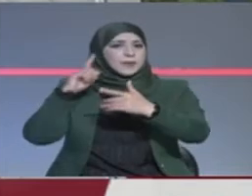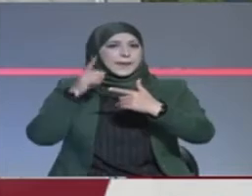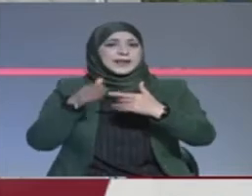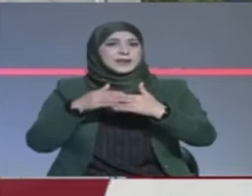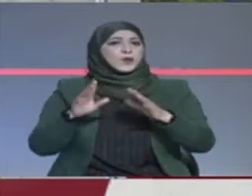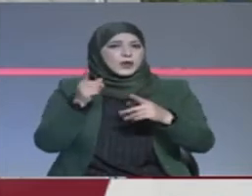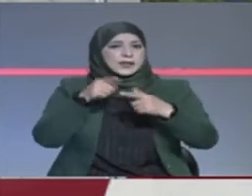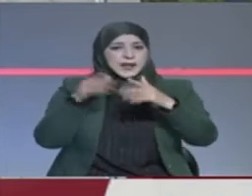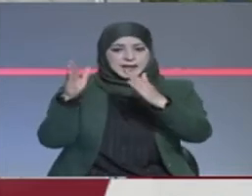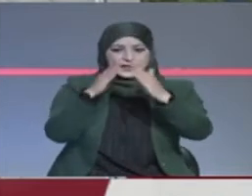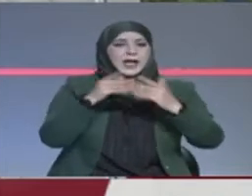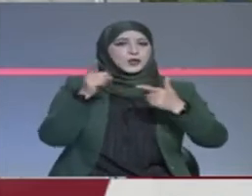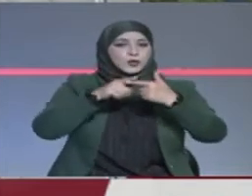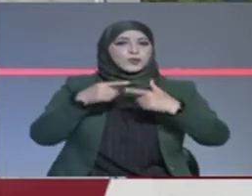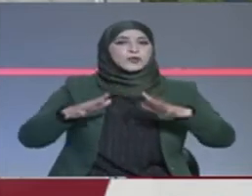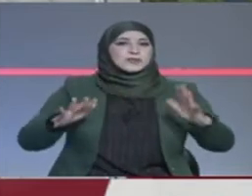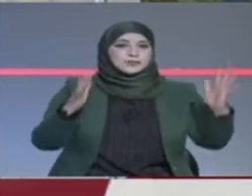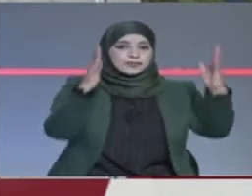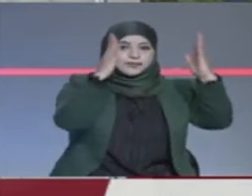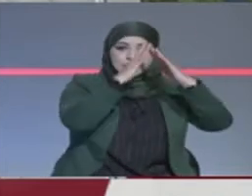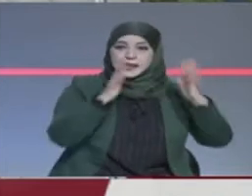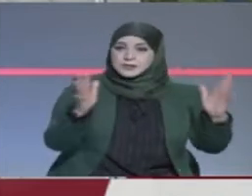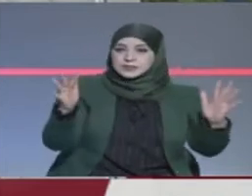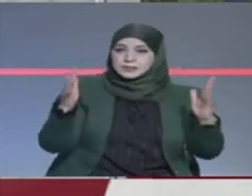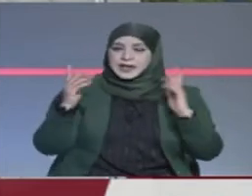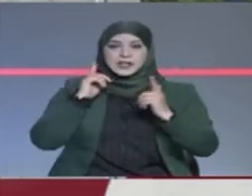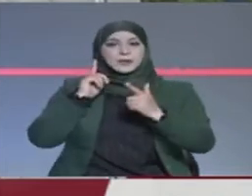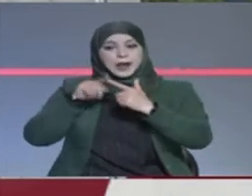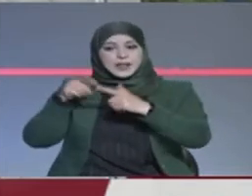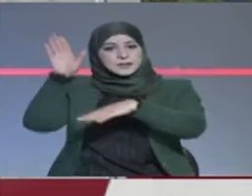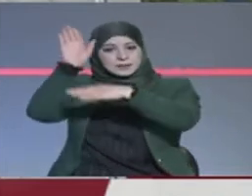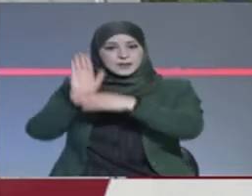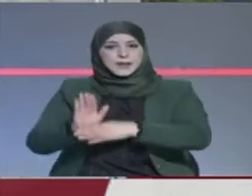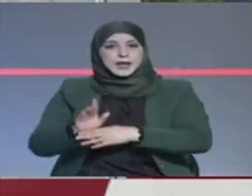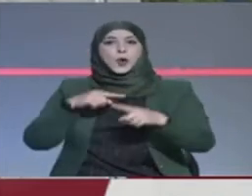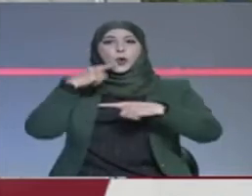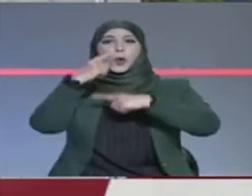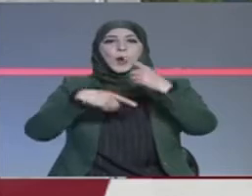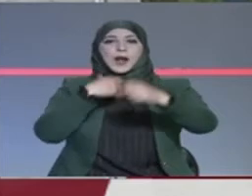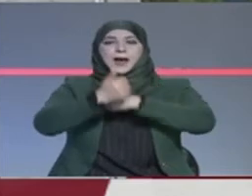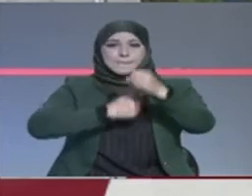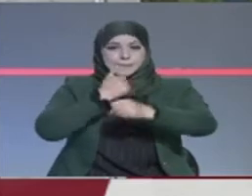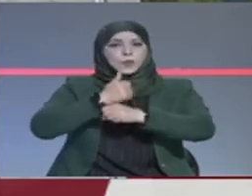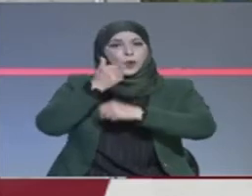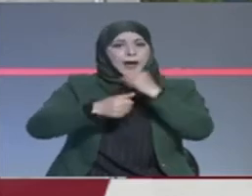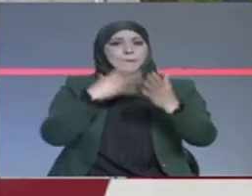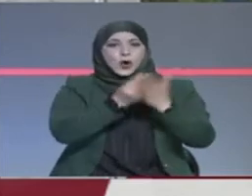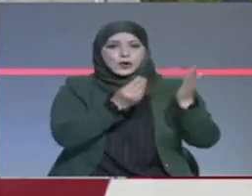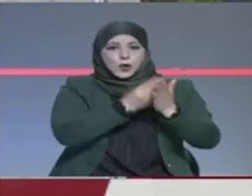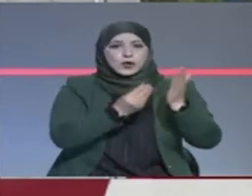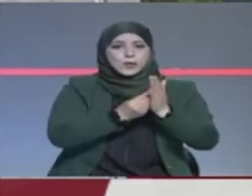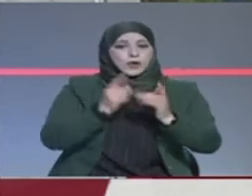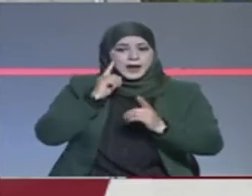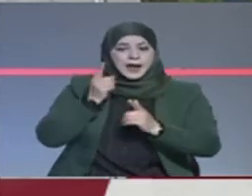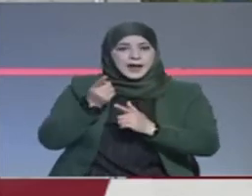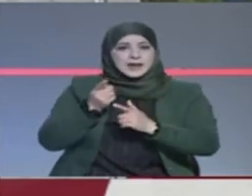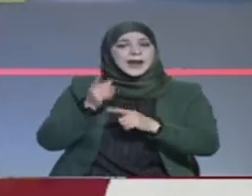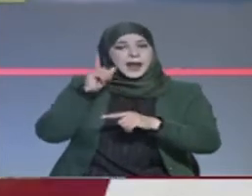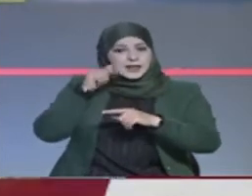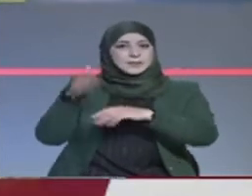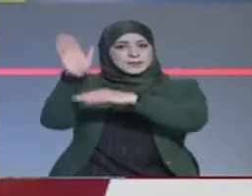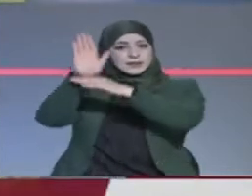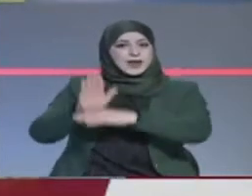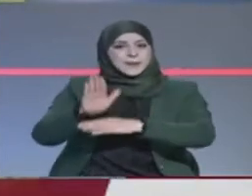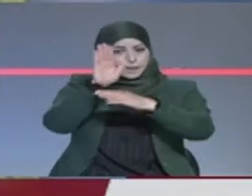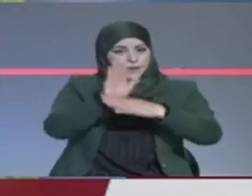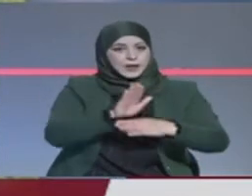وما هيش محمية بالطريقة اللي لازم تتحمي وكل عام يزيد قاعدين نأثروا عليها بطريقة غير مستدامة